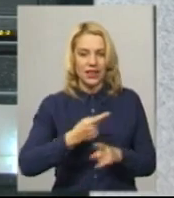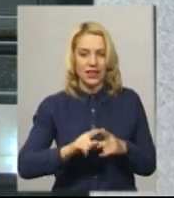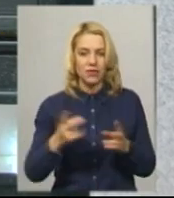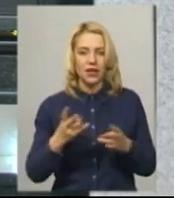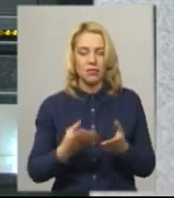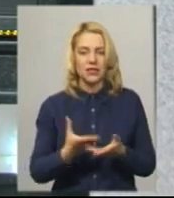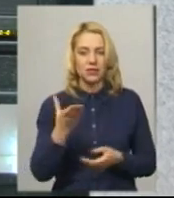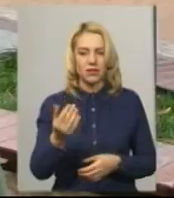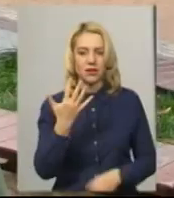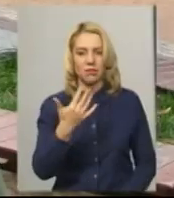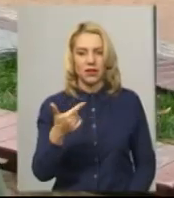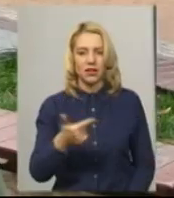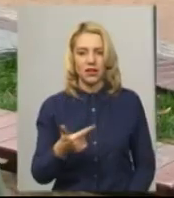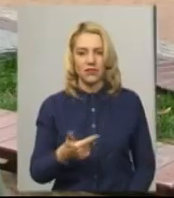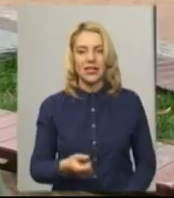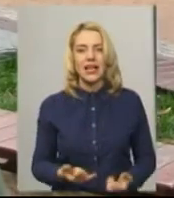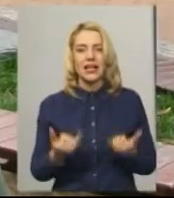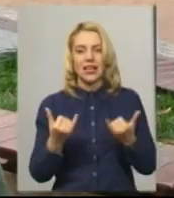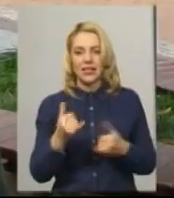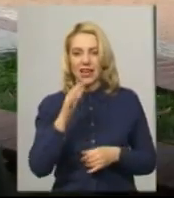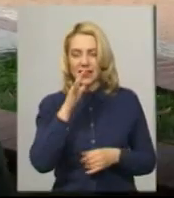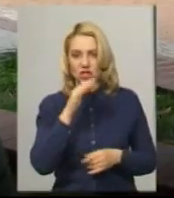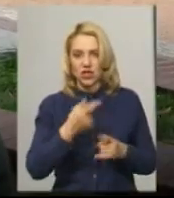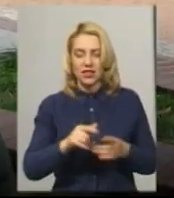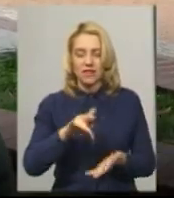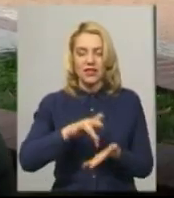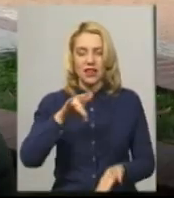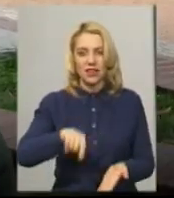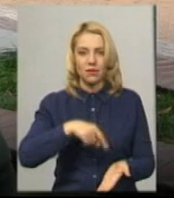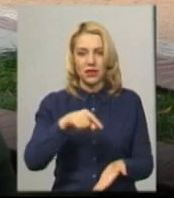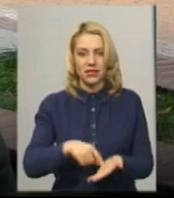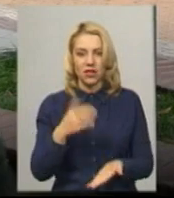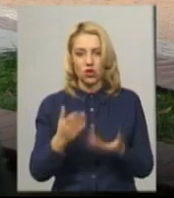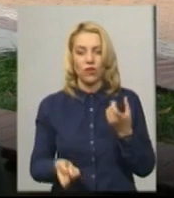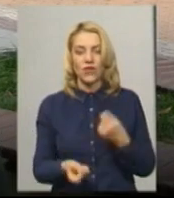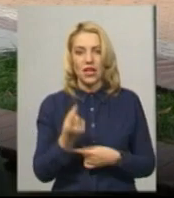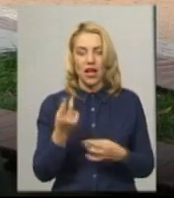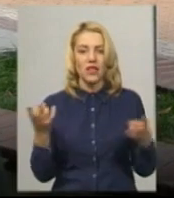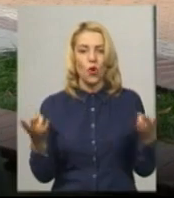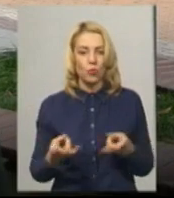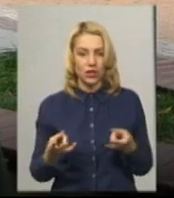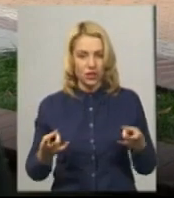сплатити 5 гривень. На даний час, в центрі міста, якщо виникає необхідність